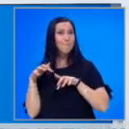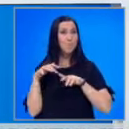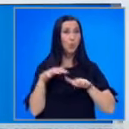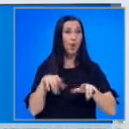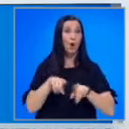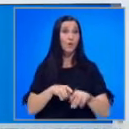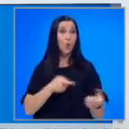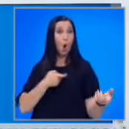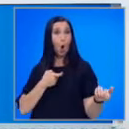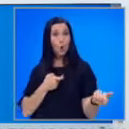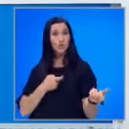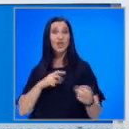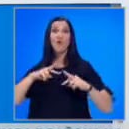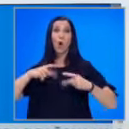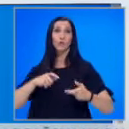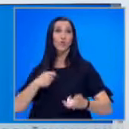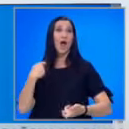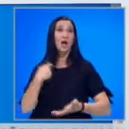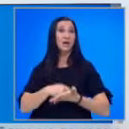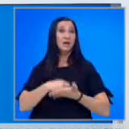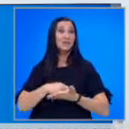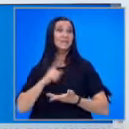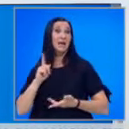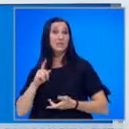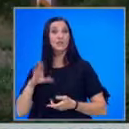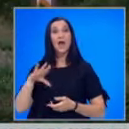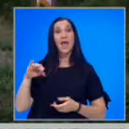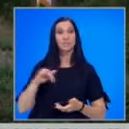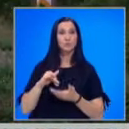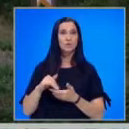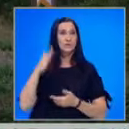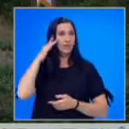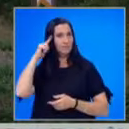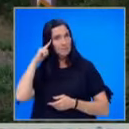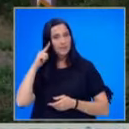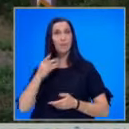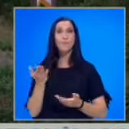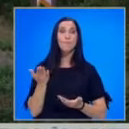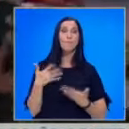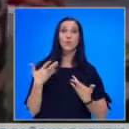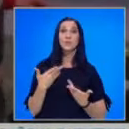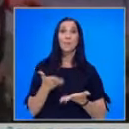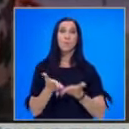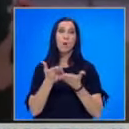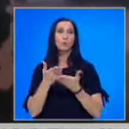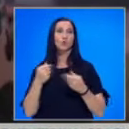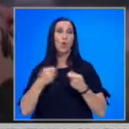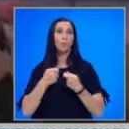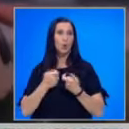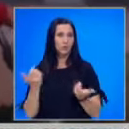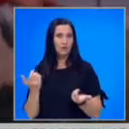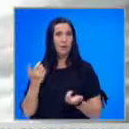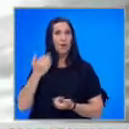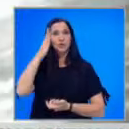отговор на санкциите на Евросъюз. Страната обмисля да поиска помощ от Брюксел. От началото на годината в Литва са влезли над 4000